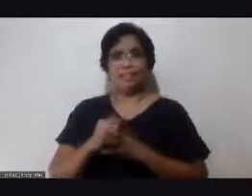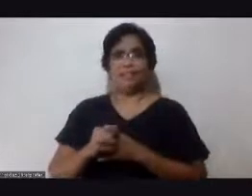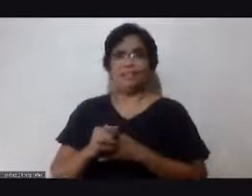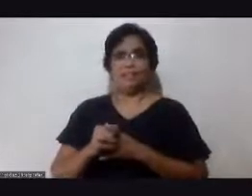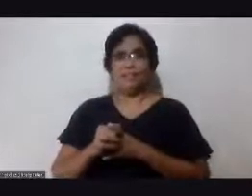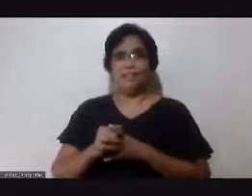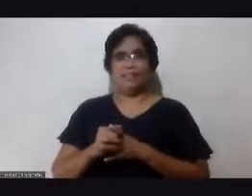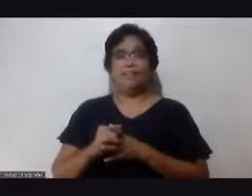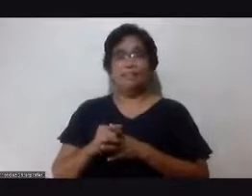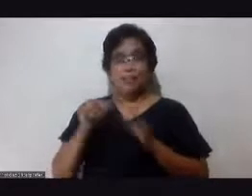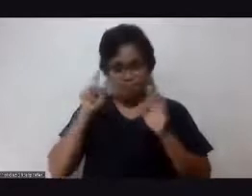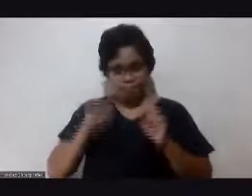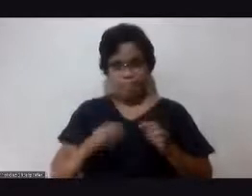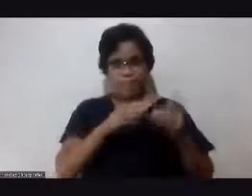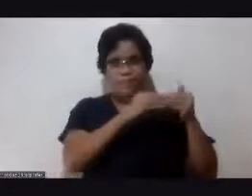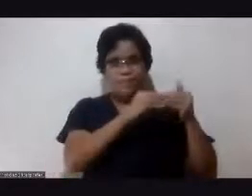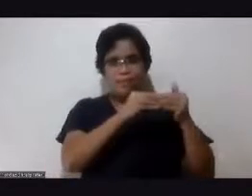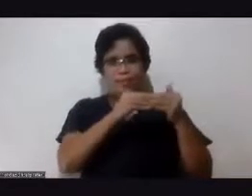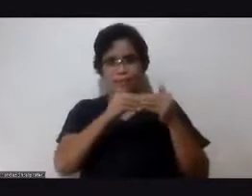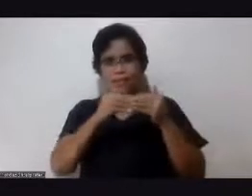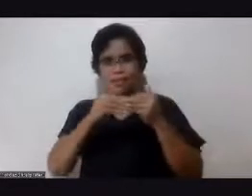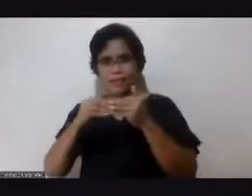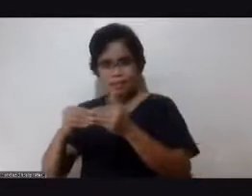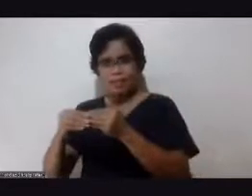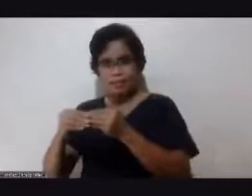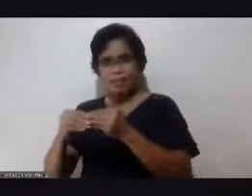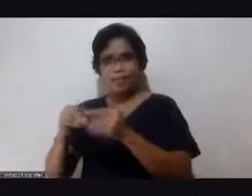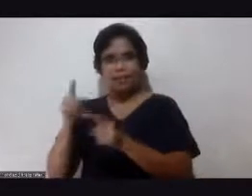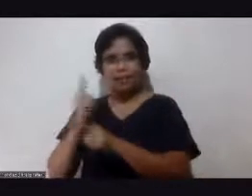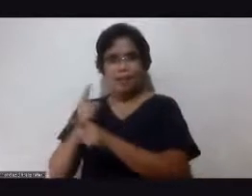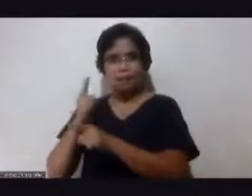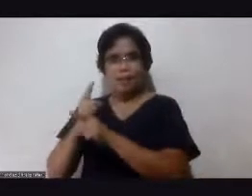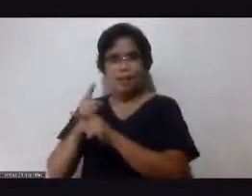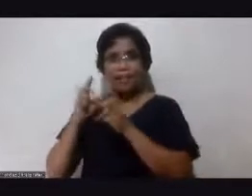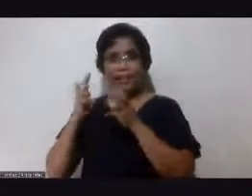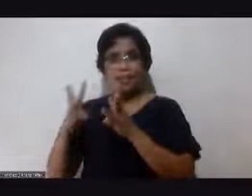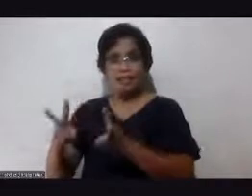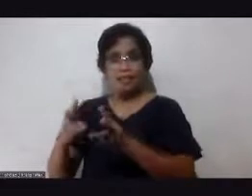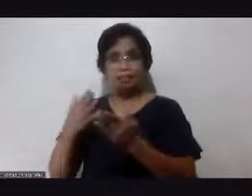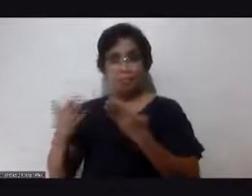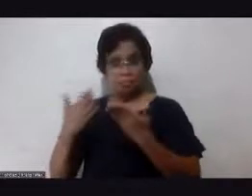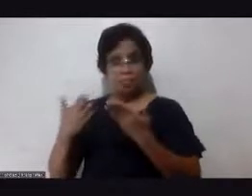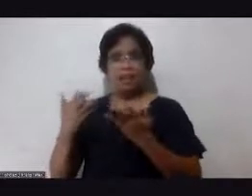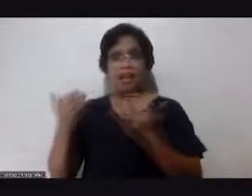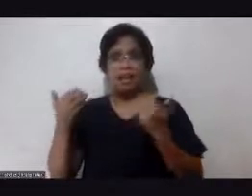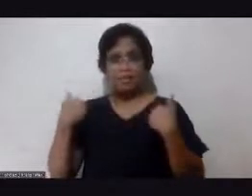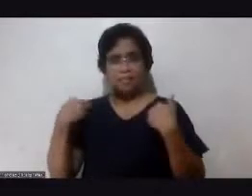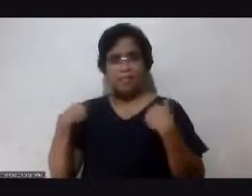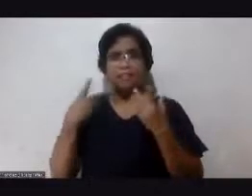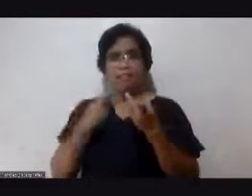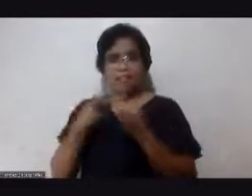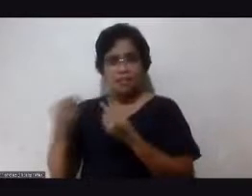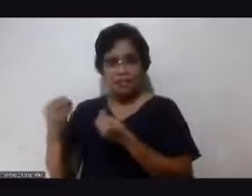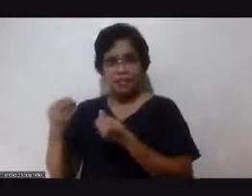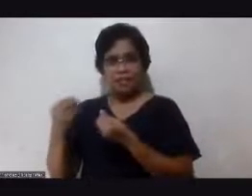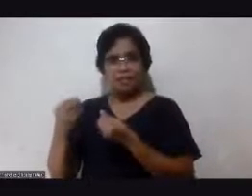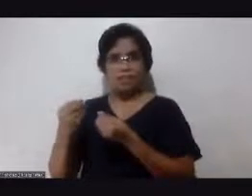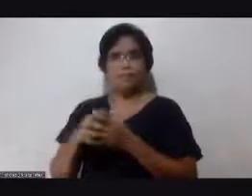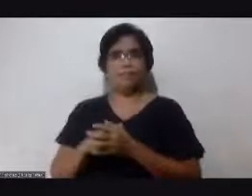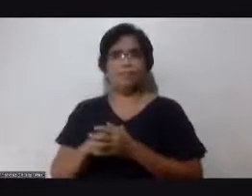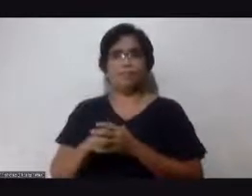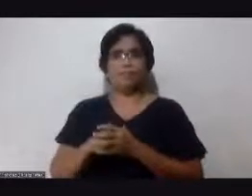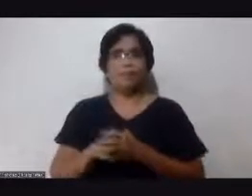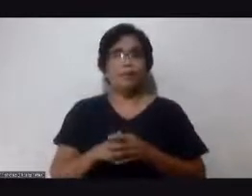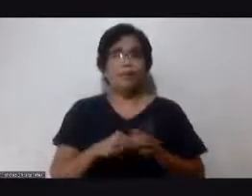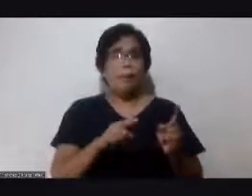magia natin sila sa tuwid na landas diba siguro may nagawa tayo dito sa mundo ito pero